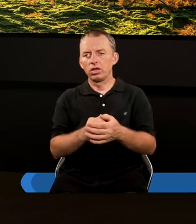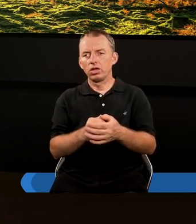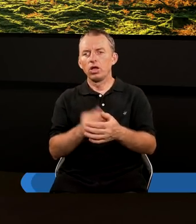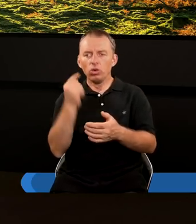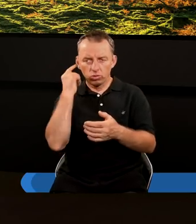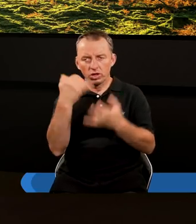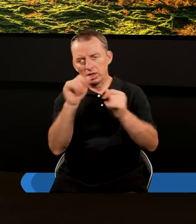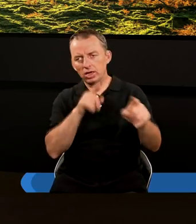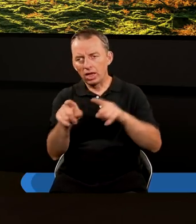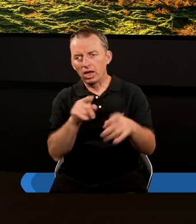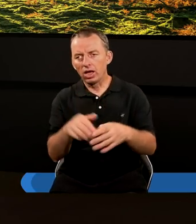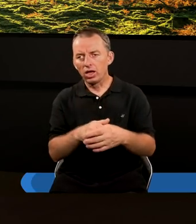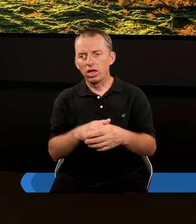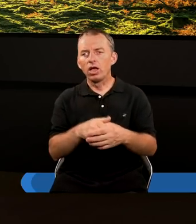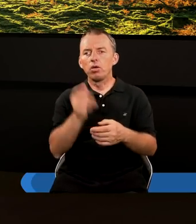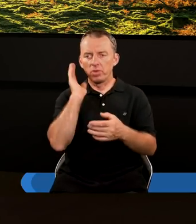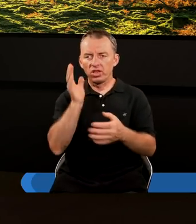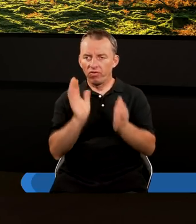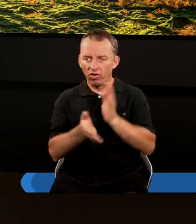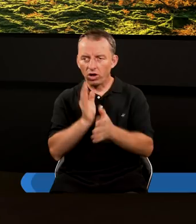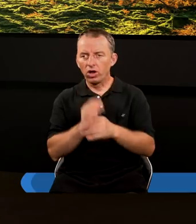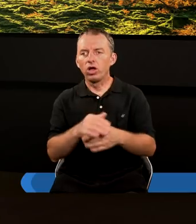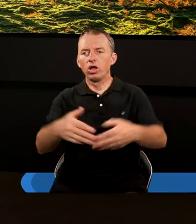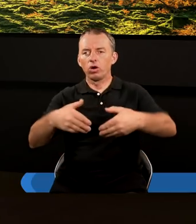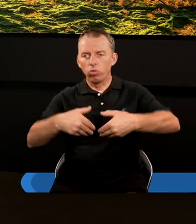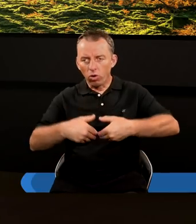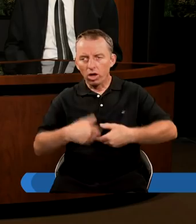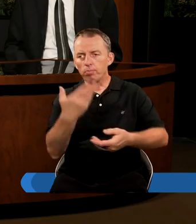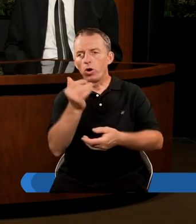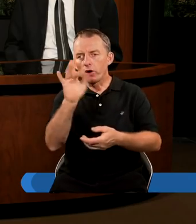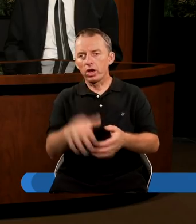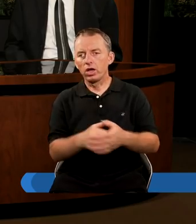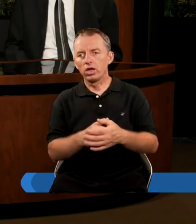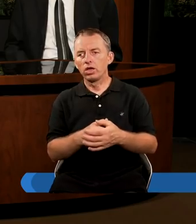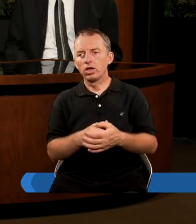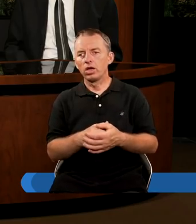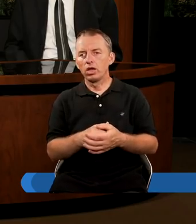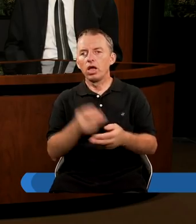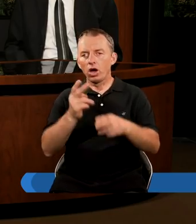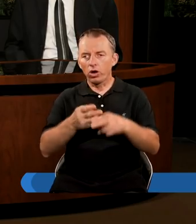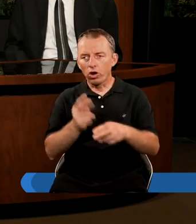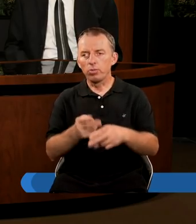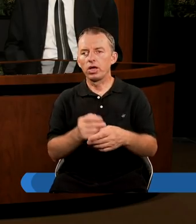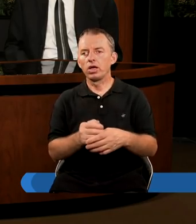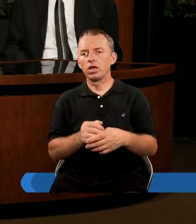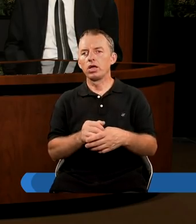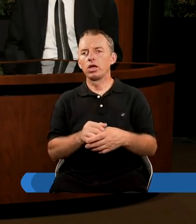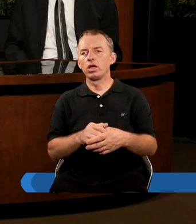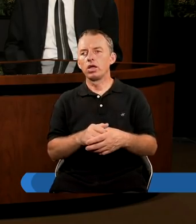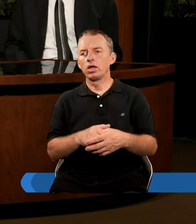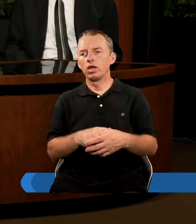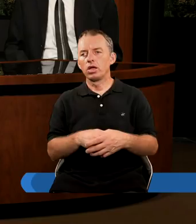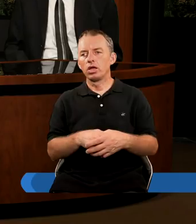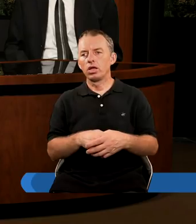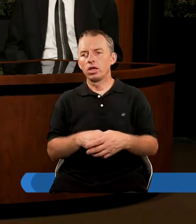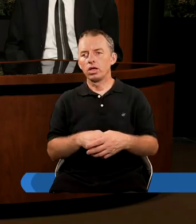Słyszeliście o innych znakach? Że będą wojny, że będą głody, mory, czyli choroby. Pierwszą